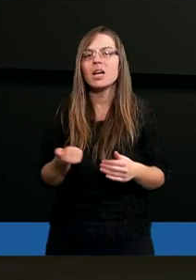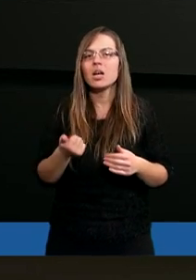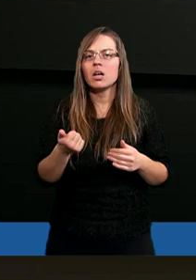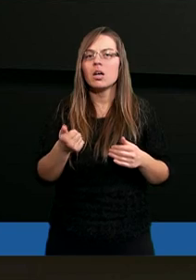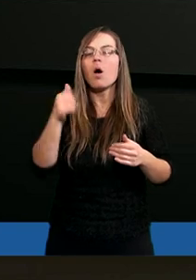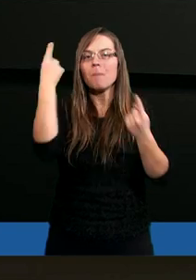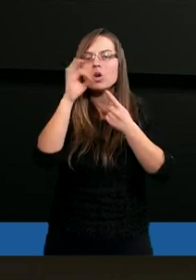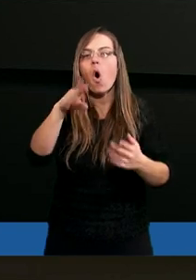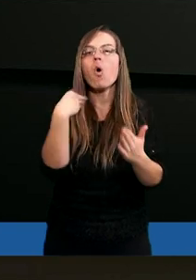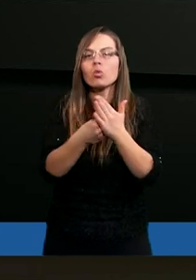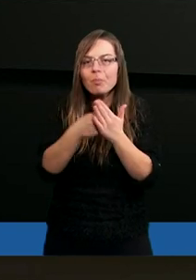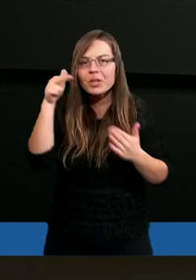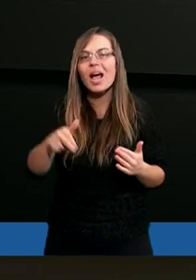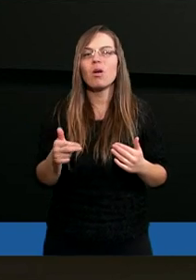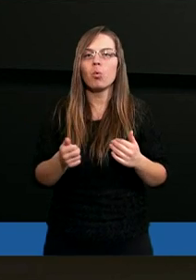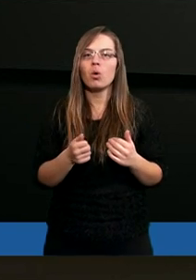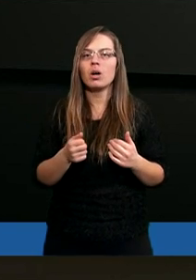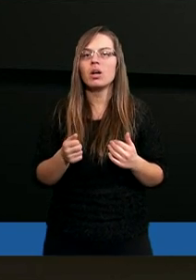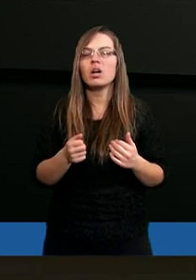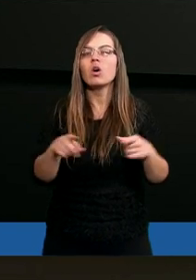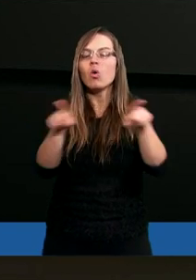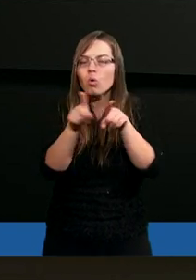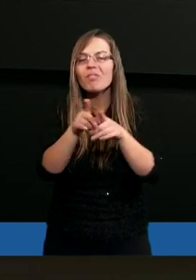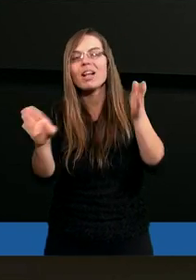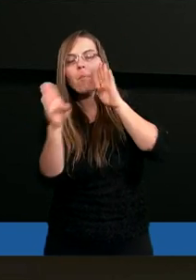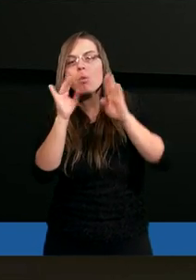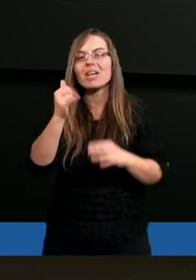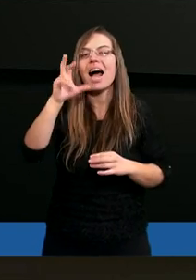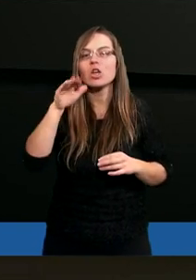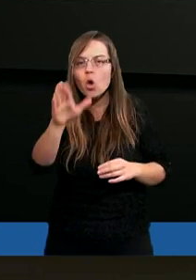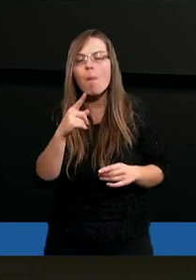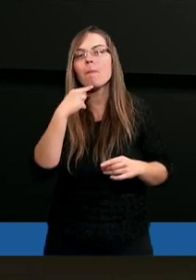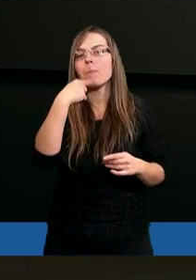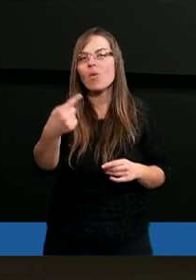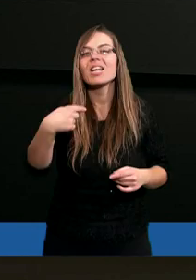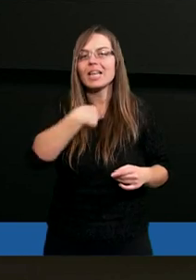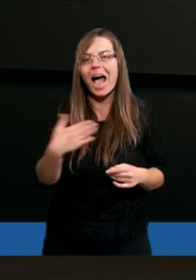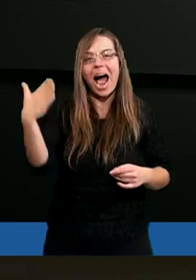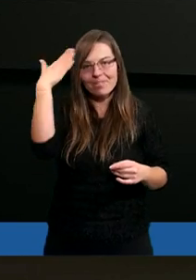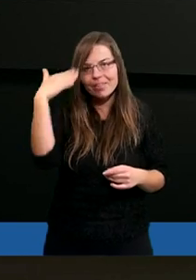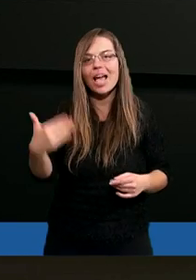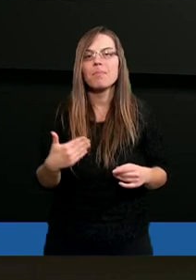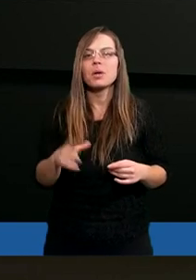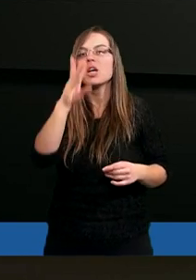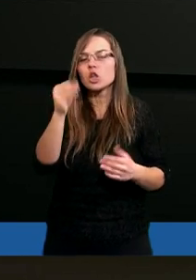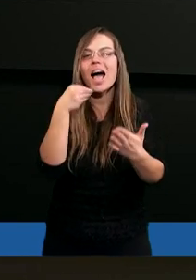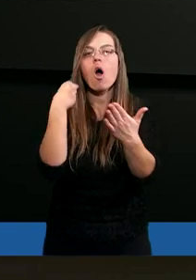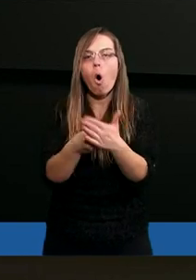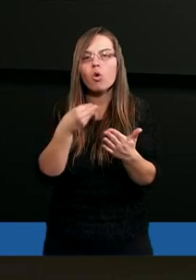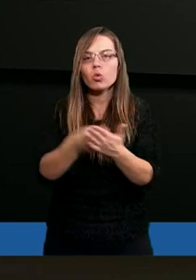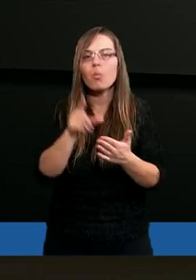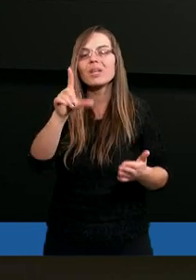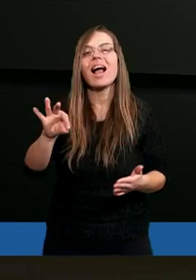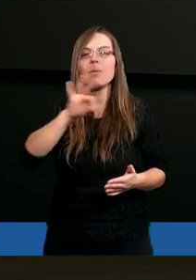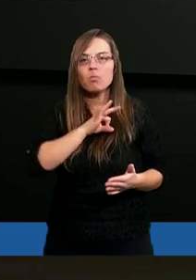myśląc o Odkupicielu również podobnie jak Hiob powiedzieć ja wiem, że